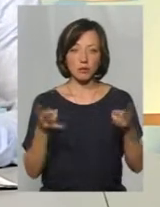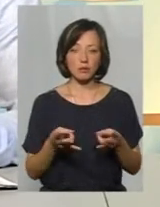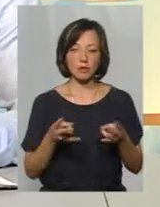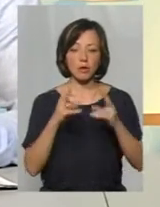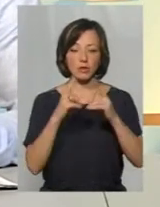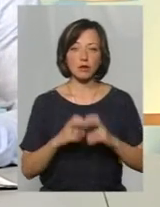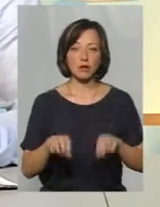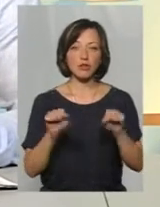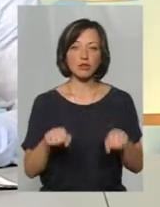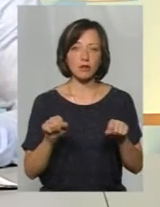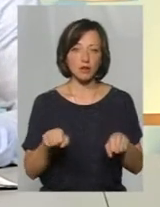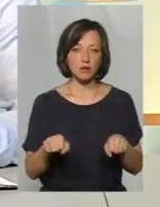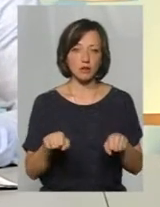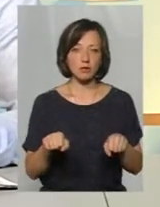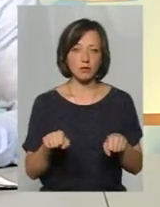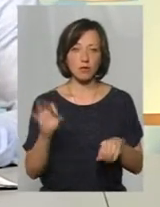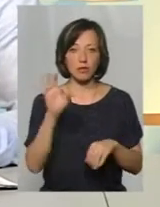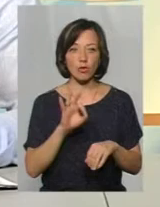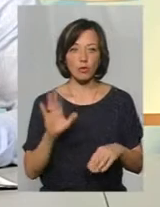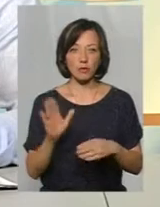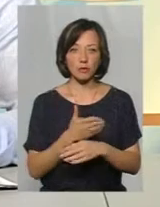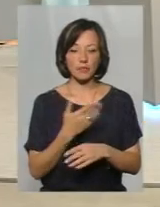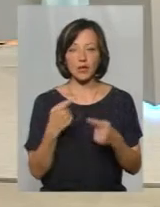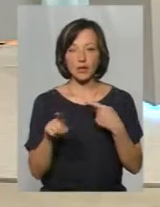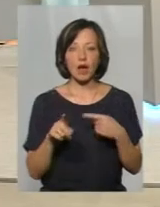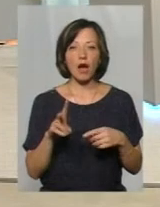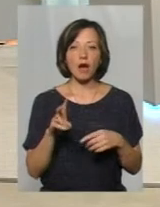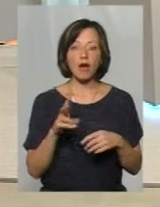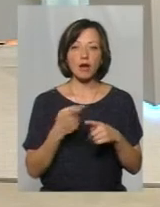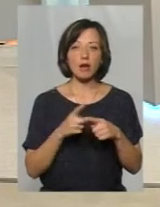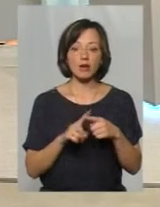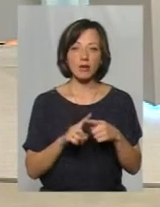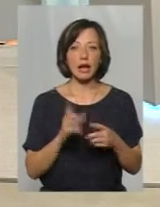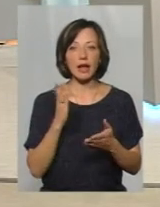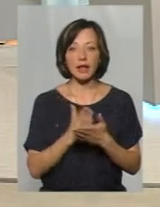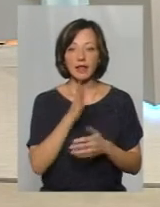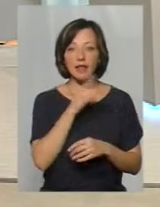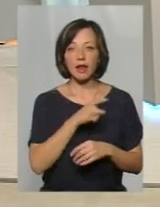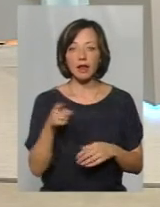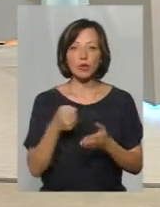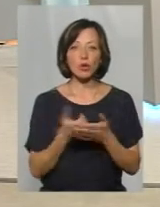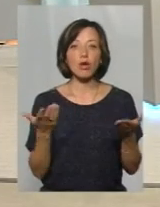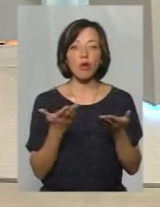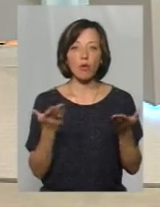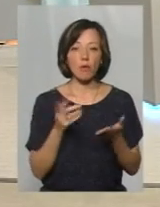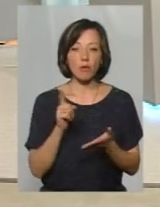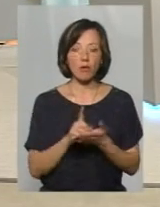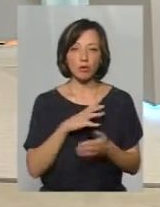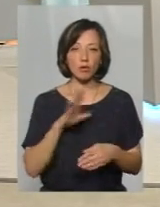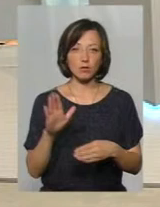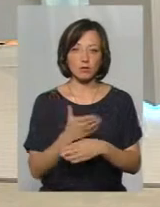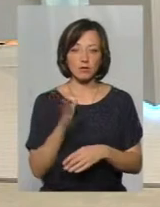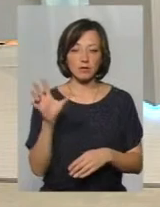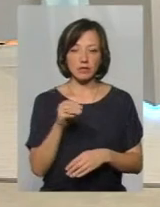розглядати можливості про бізнес в іншому місці. Про дати. А є якийсь термін, до якого мають бути